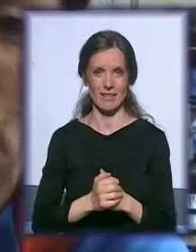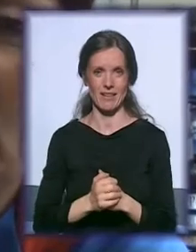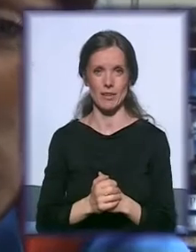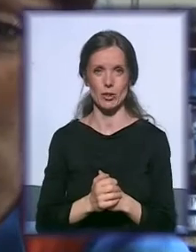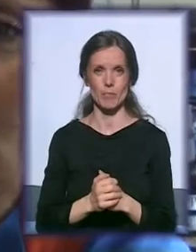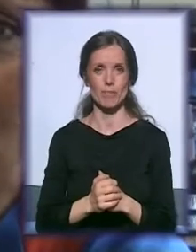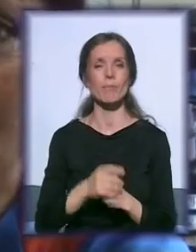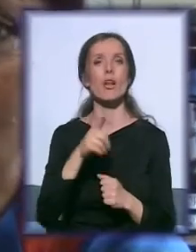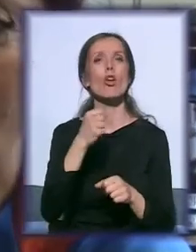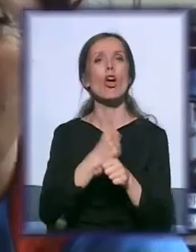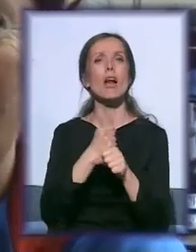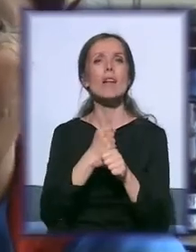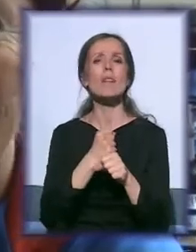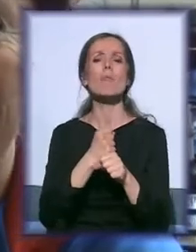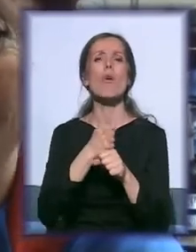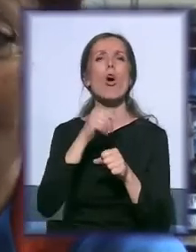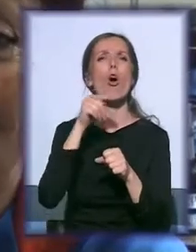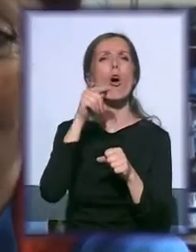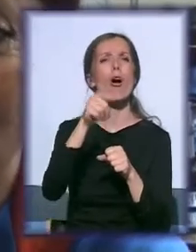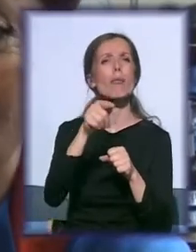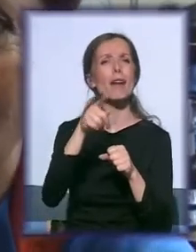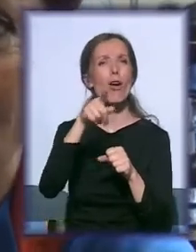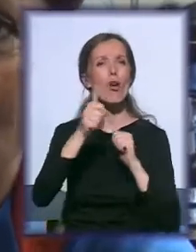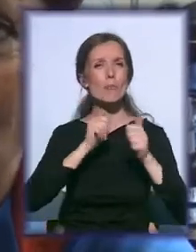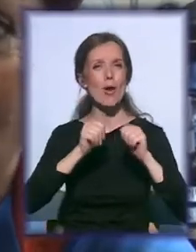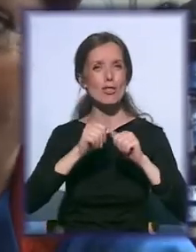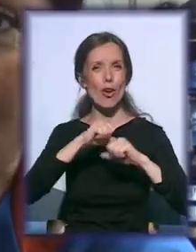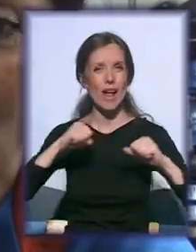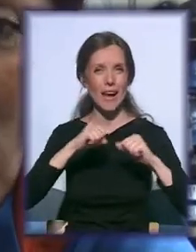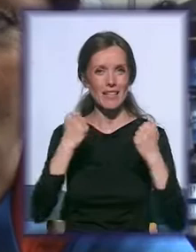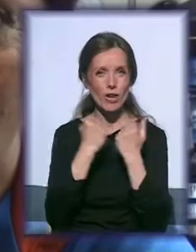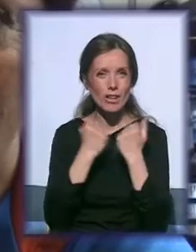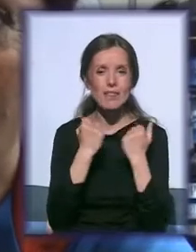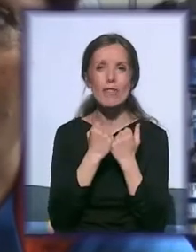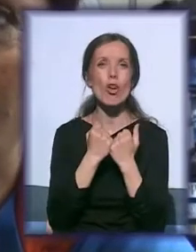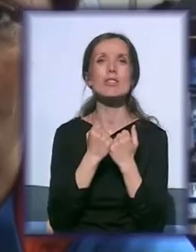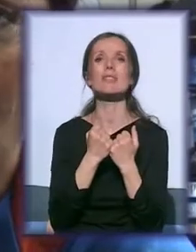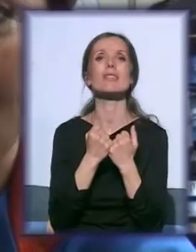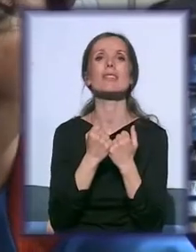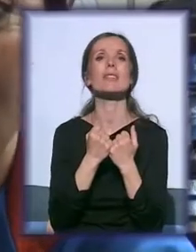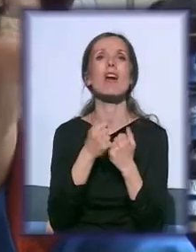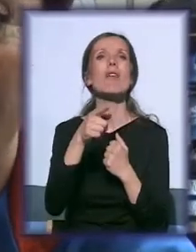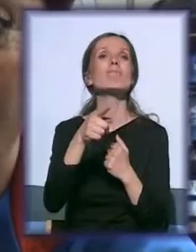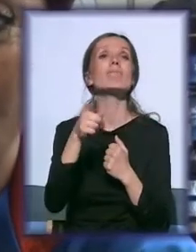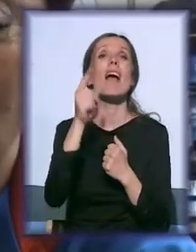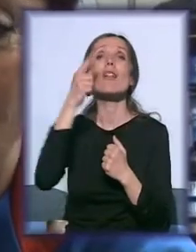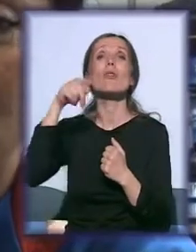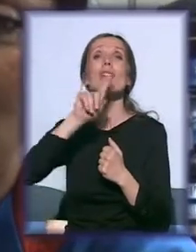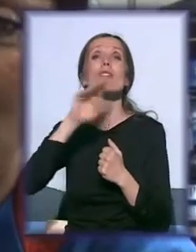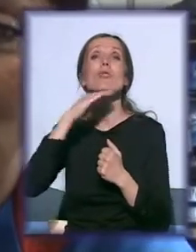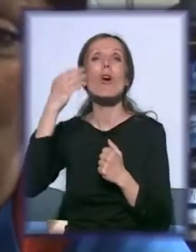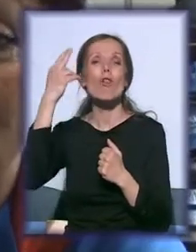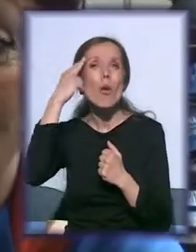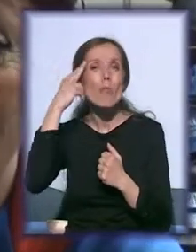To radimo kroz posebne stovstvo rekreativne aktivnosti koje su nedovoljno poznate i prilagođene